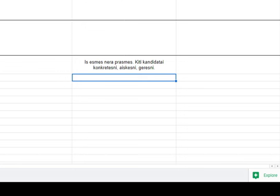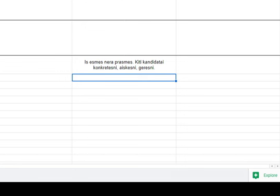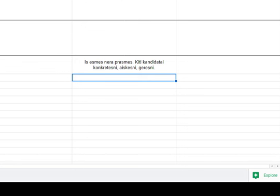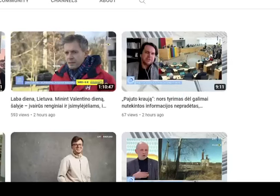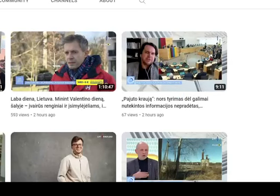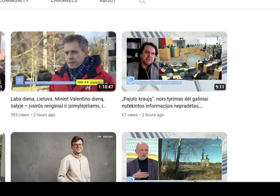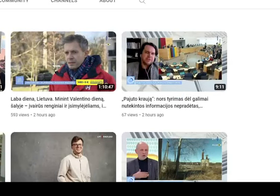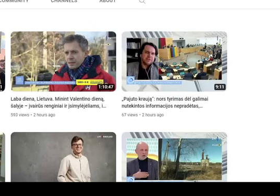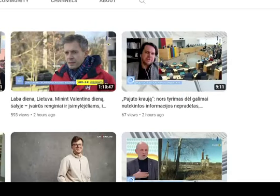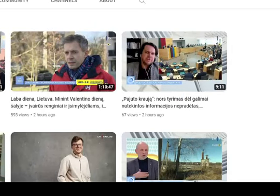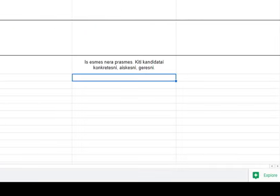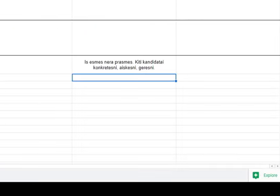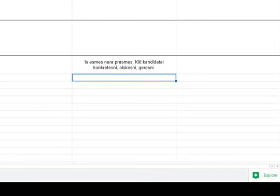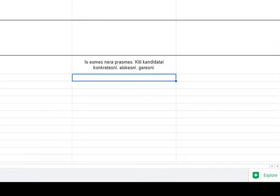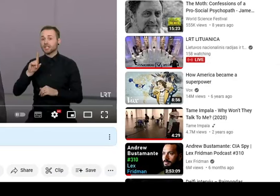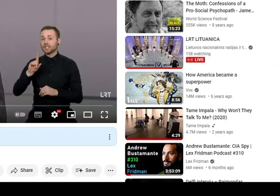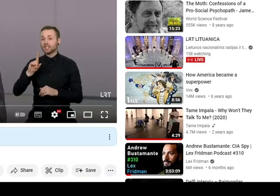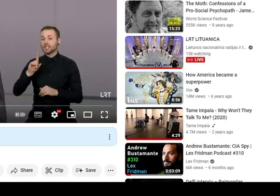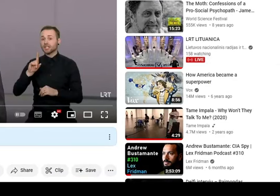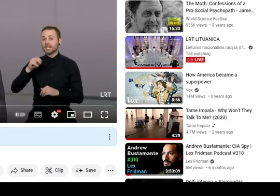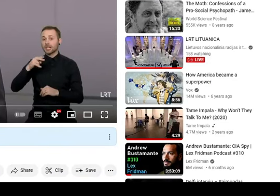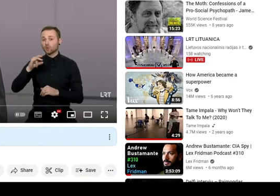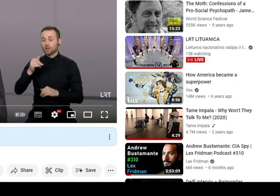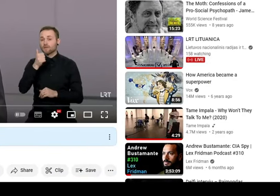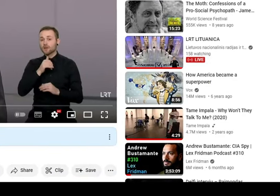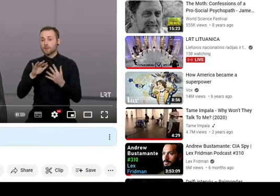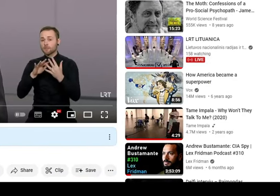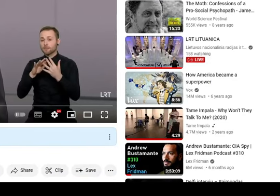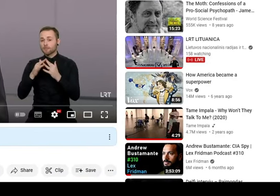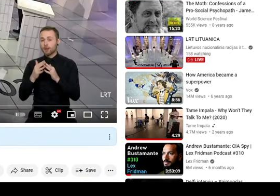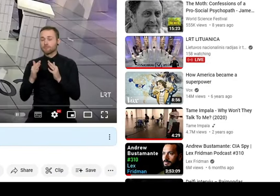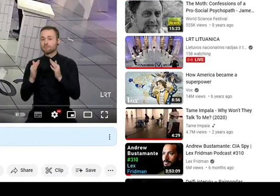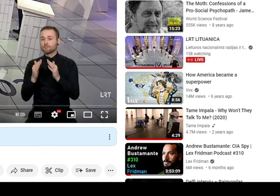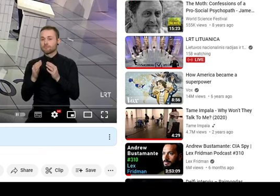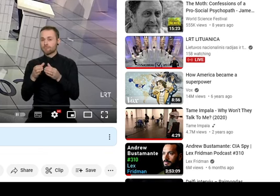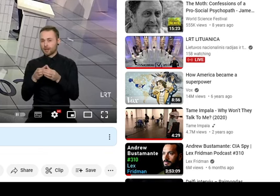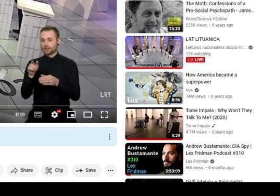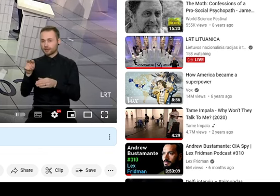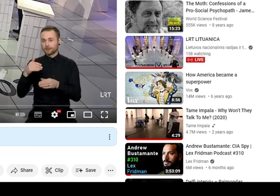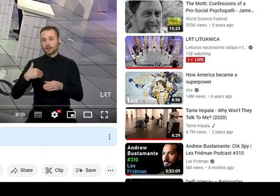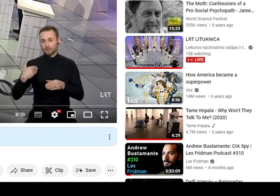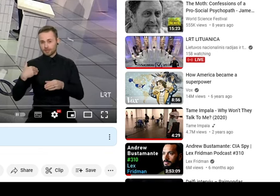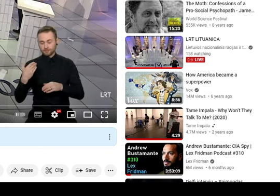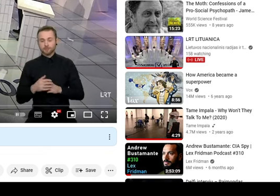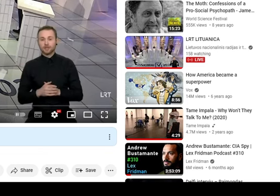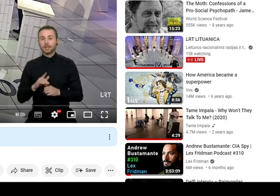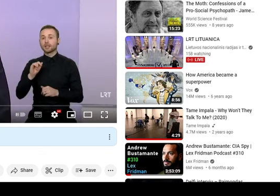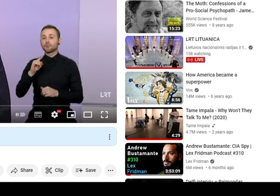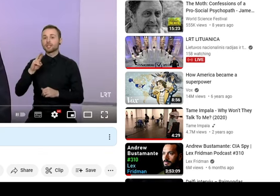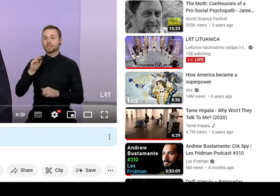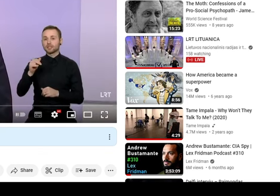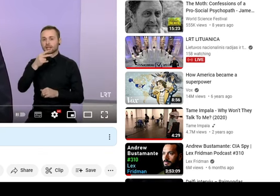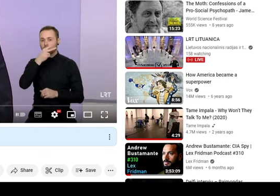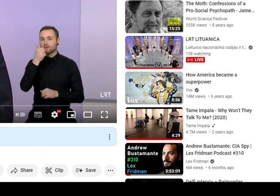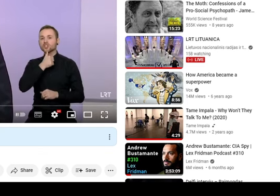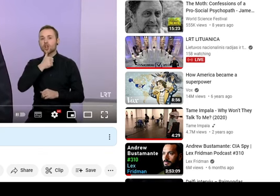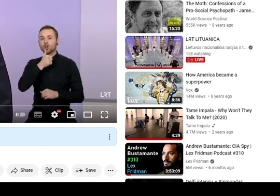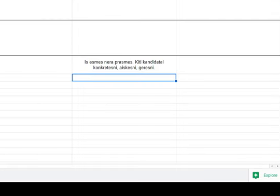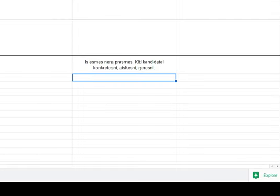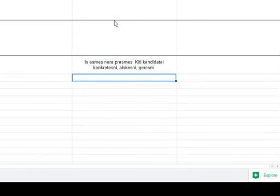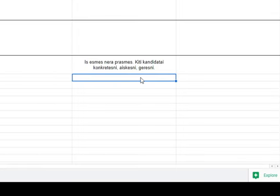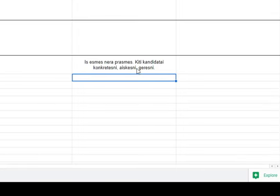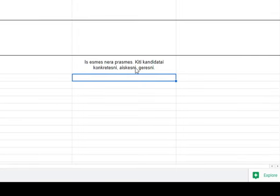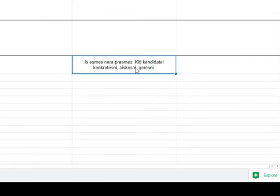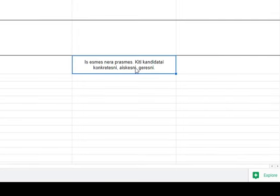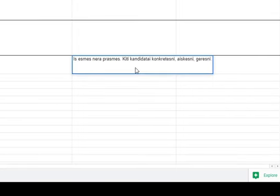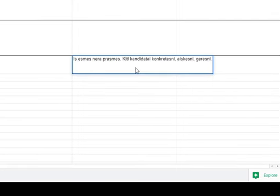Aš nežinau, aš nebalsuočiau. Taip man susidarė toliau. Sveiki gyvi. Remigius Lapinskas, Lietuvo žaliųjų partija. Labas